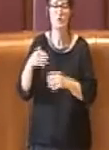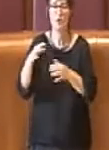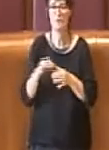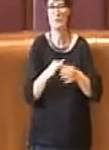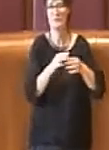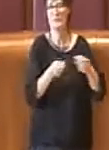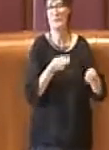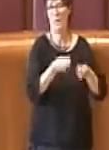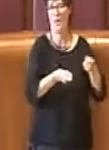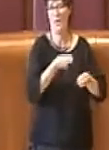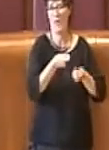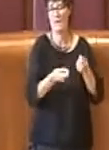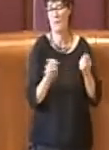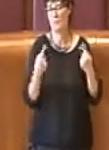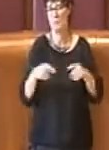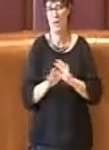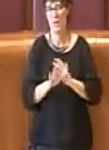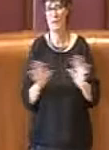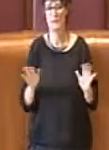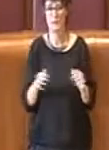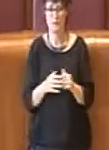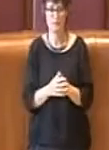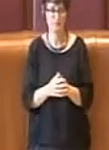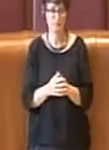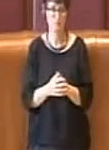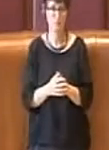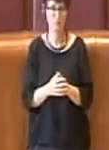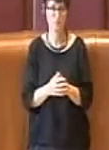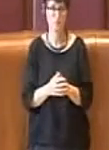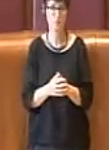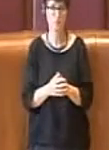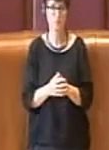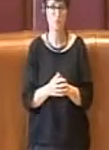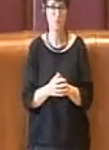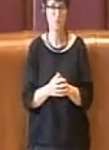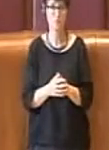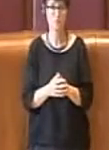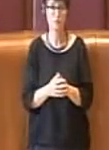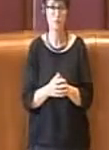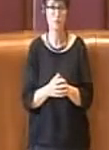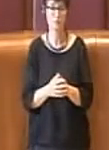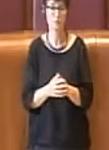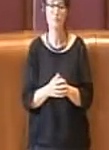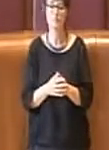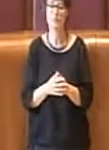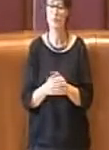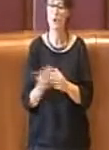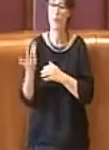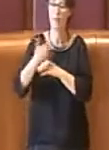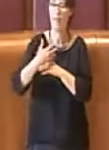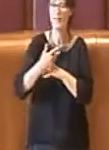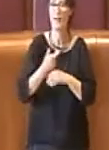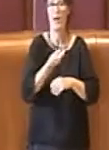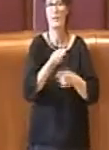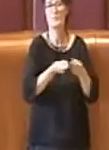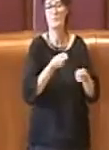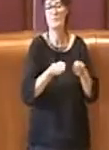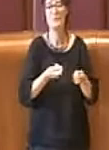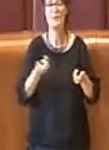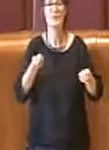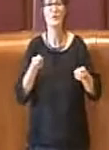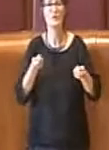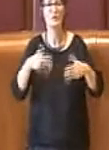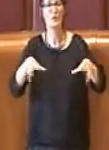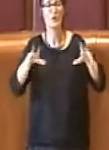poter sostenere in questo momento di particolare stress,